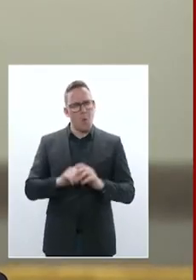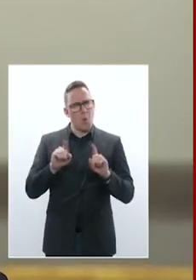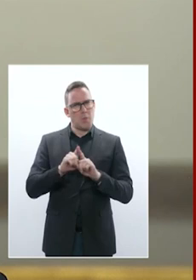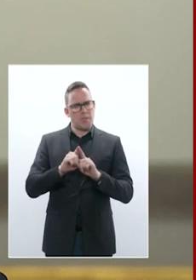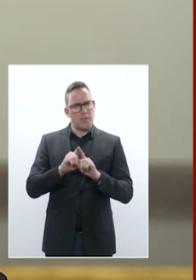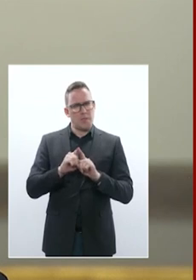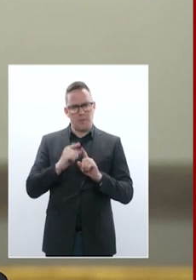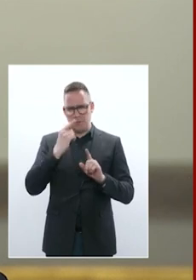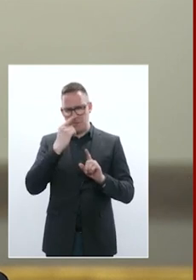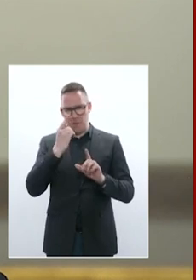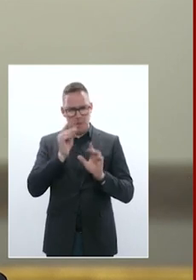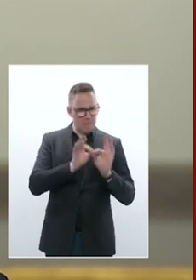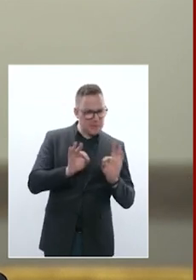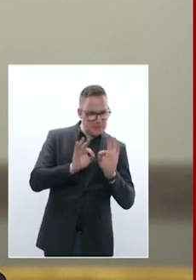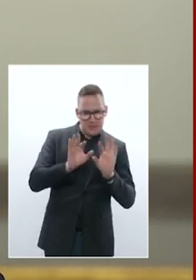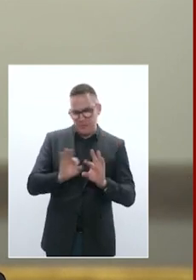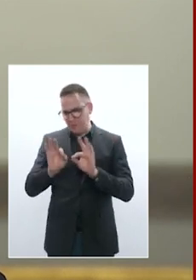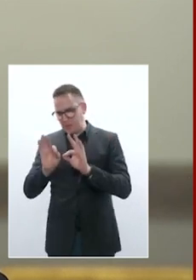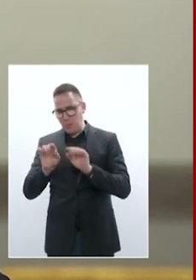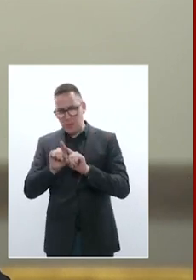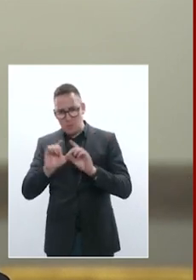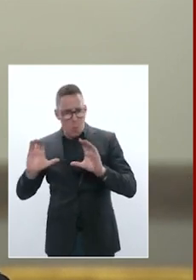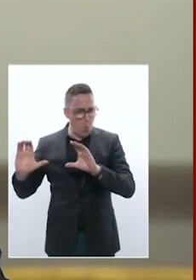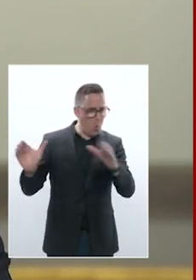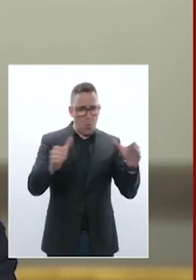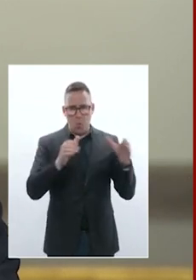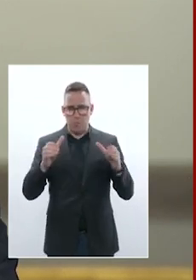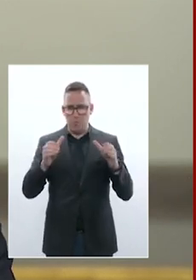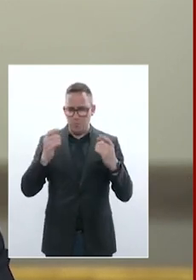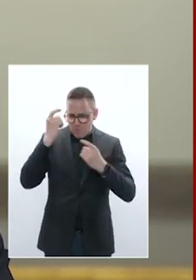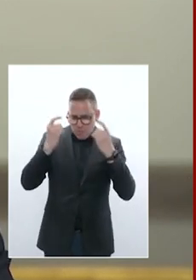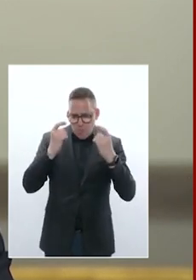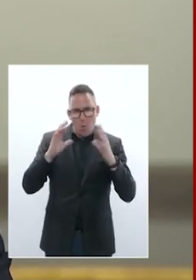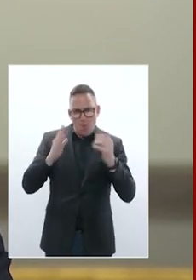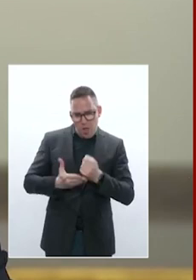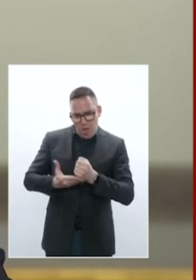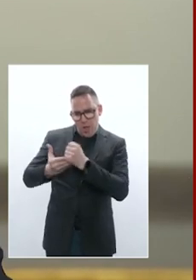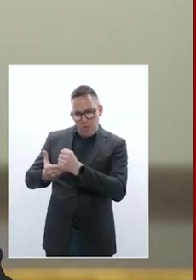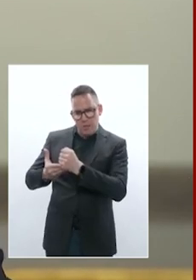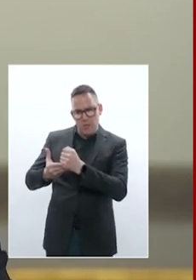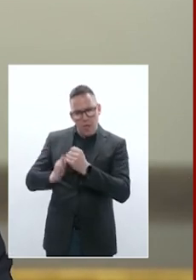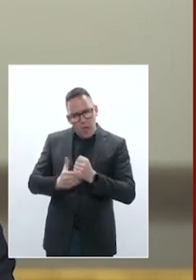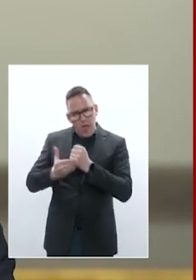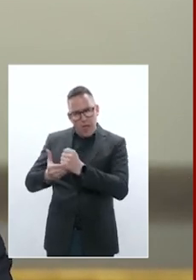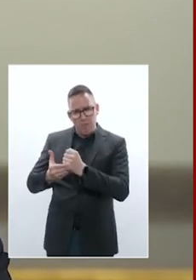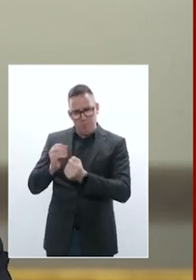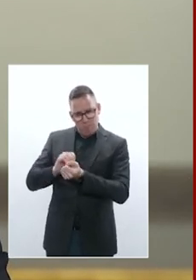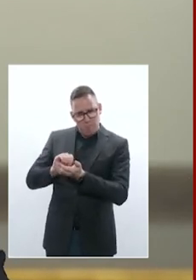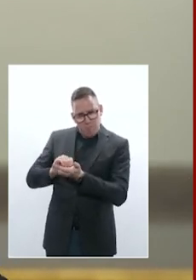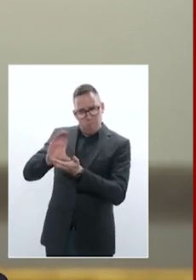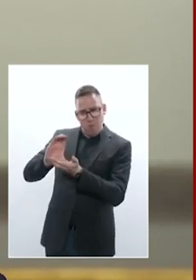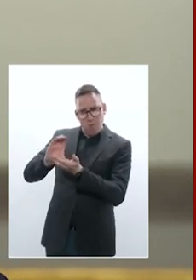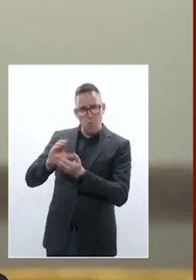et collectif comment nous pouvons faire plus, plus en soutien budgétaire, plus en soutien militaire, plus